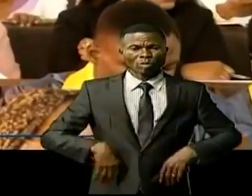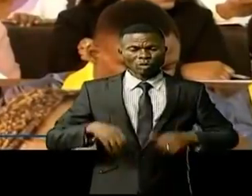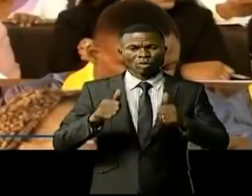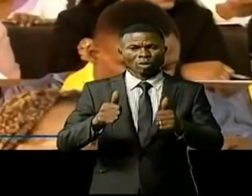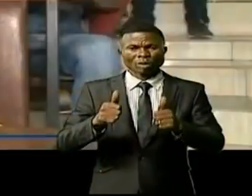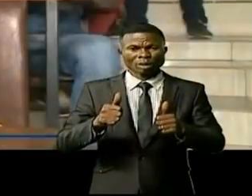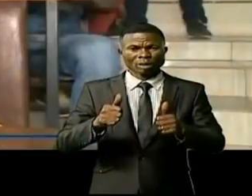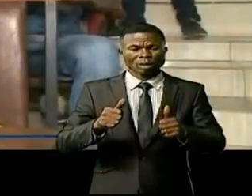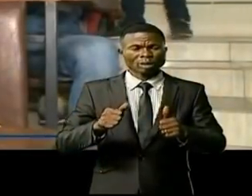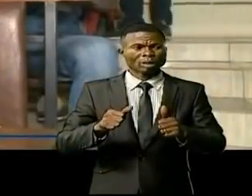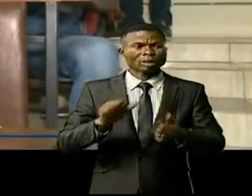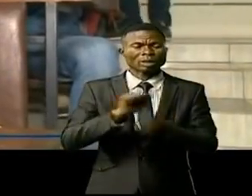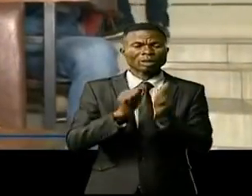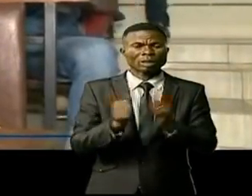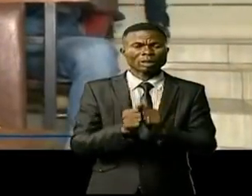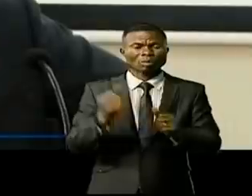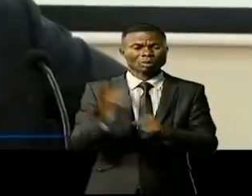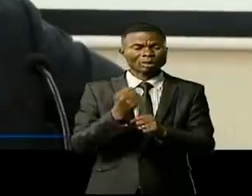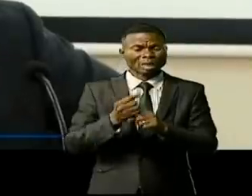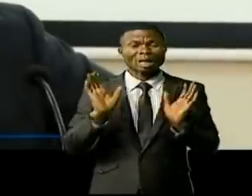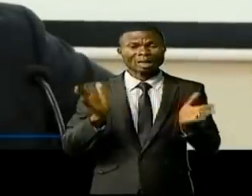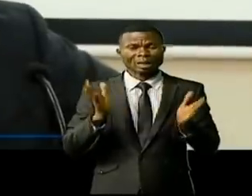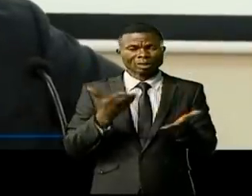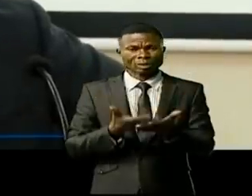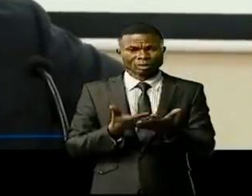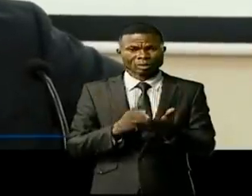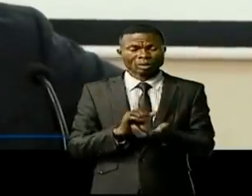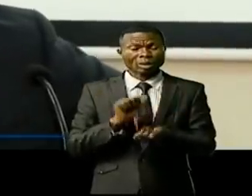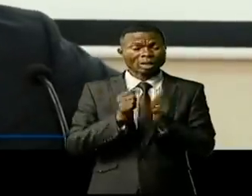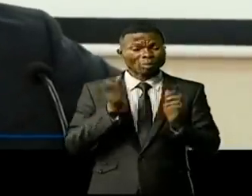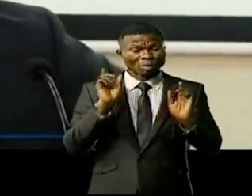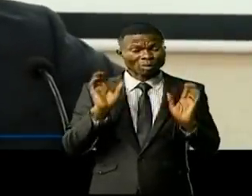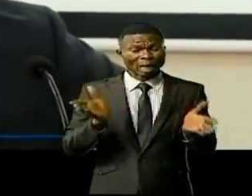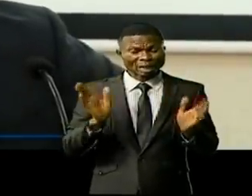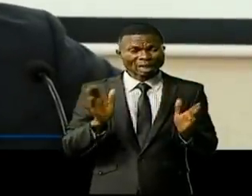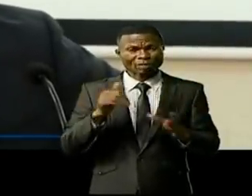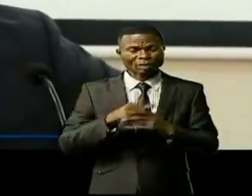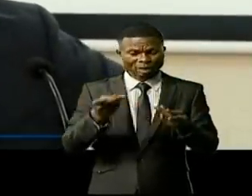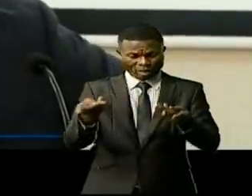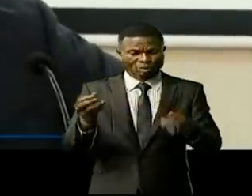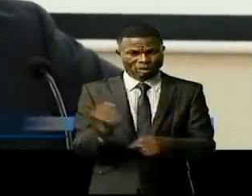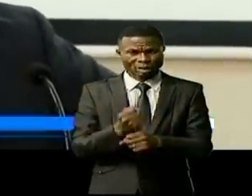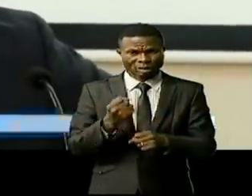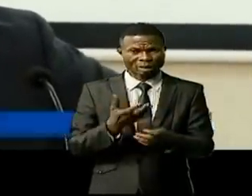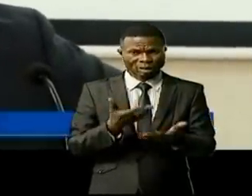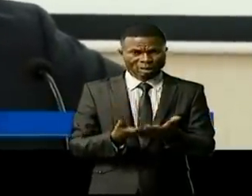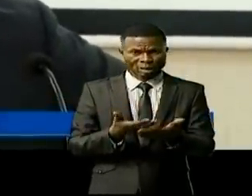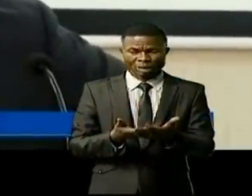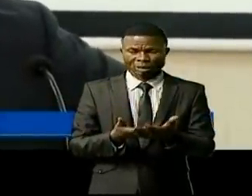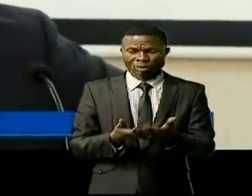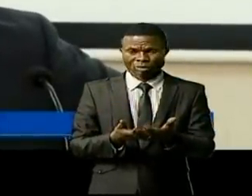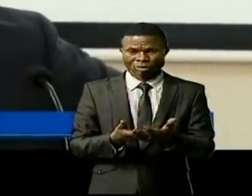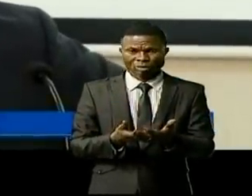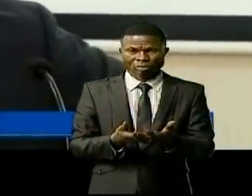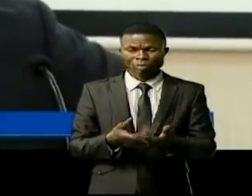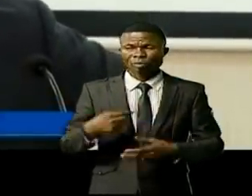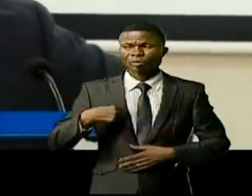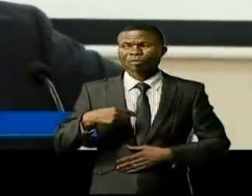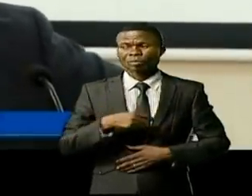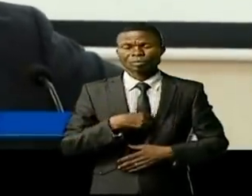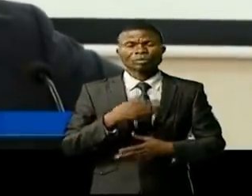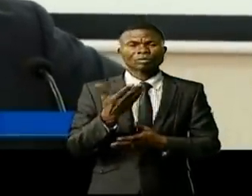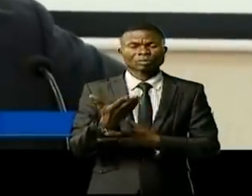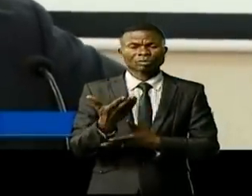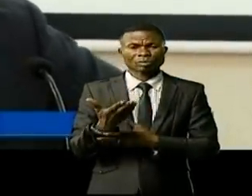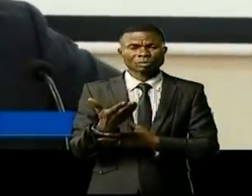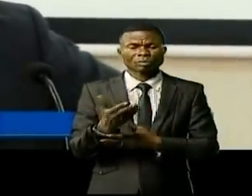les risques dans le milieu professionnel. Parmi les risques auxquels on est confrontés dans la vie courante aujourd'hui pour ceux qui sont encore